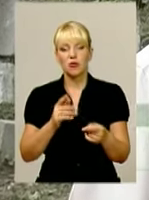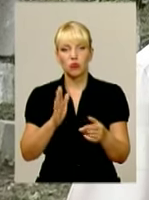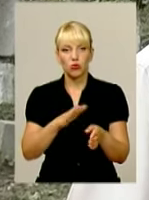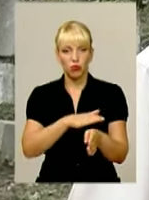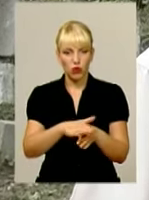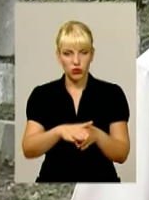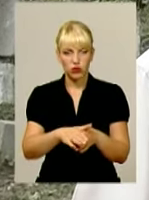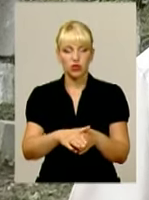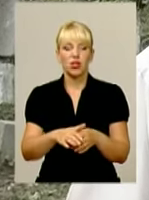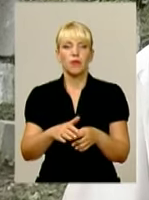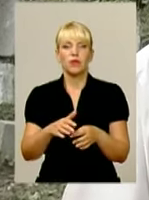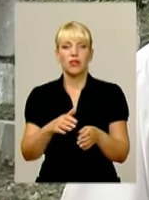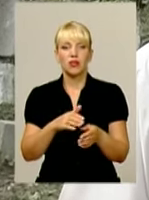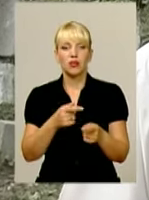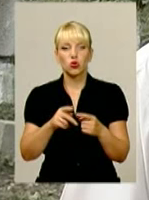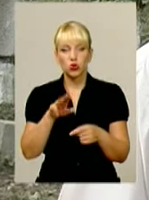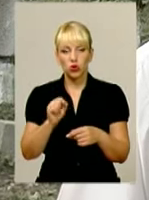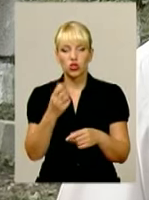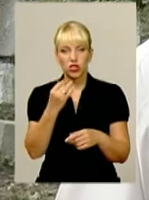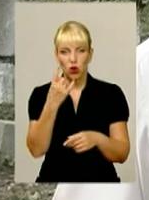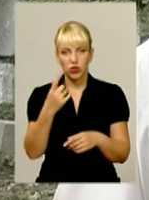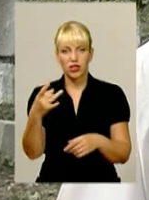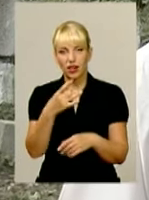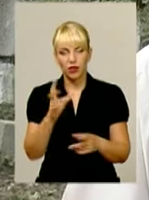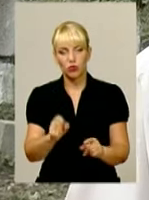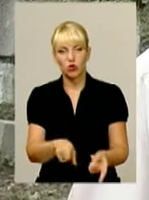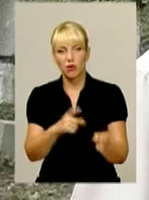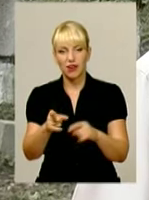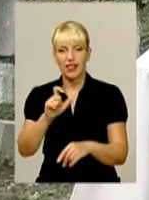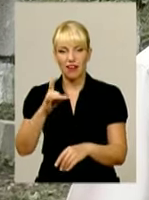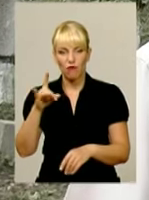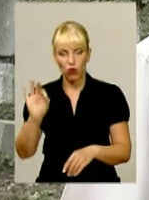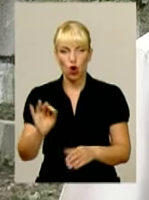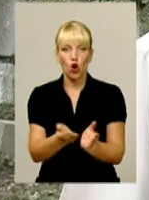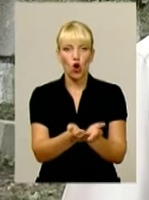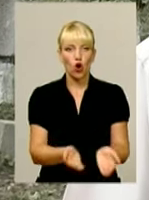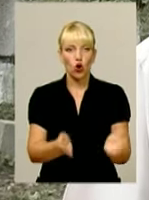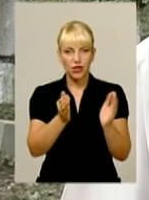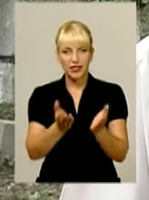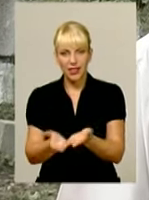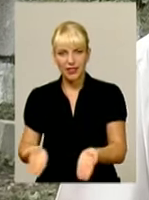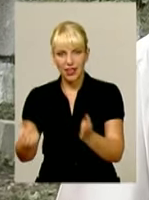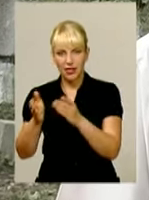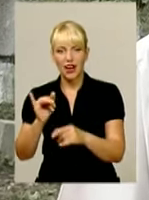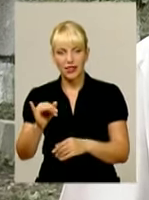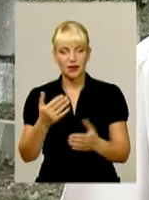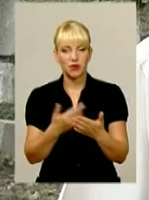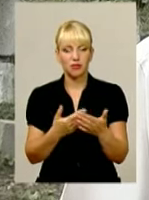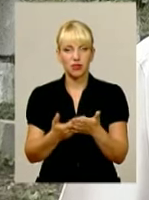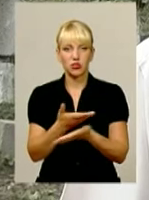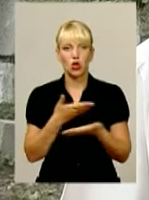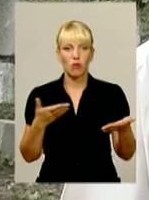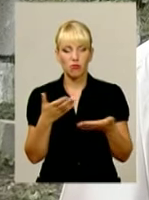то практично зможемо ще один район в місті перевезти на євроконтейнера. І приблизно ми